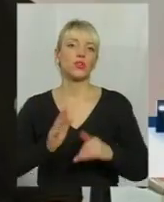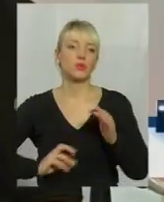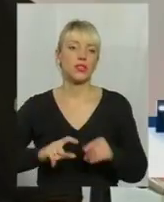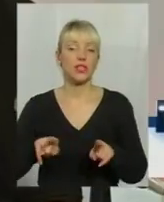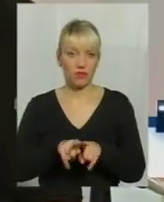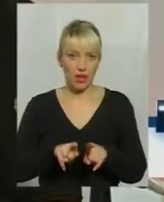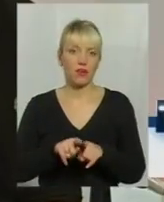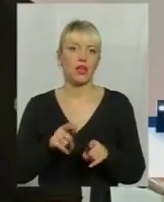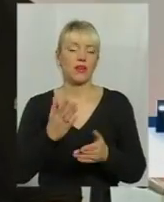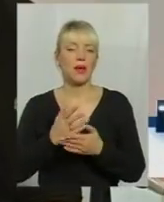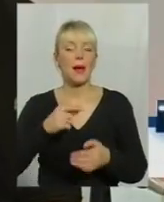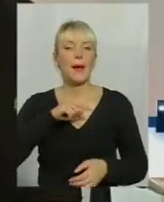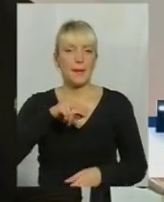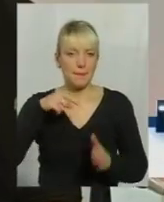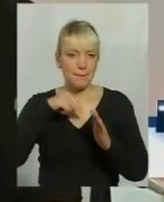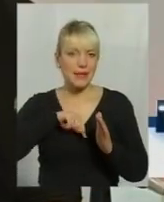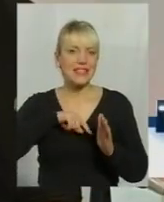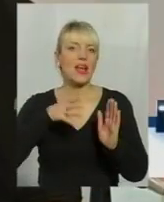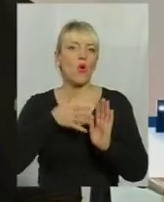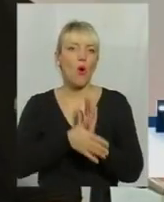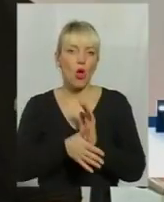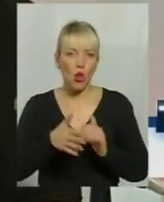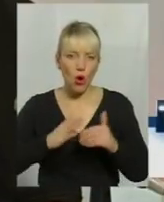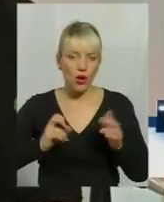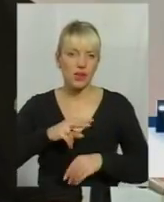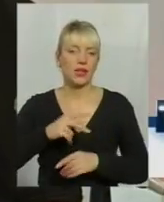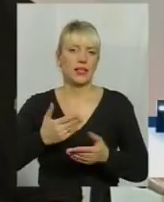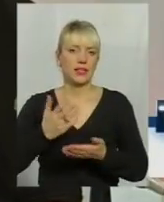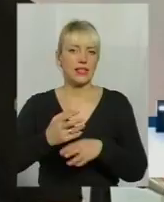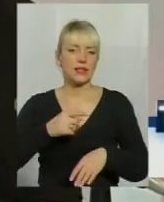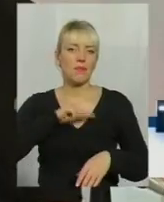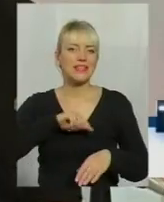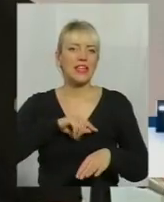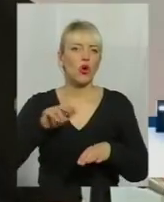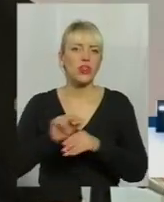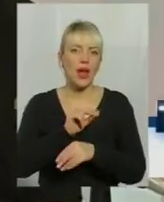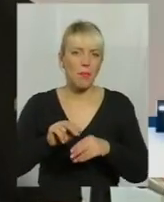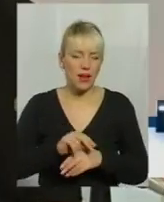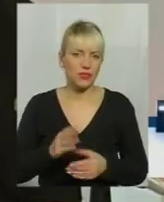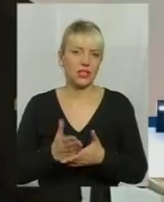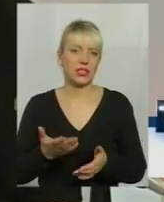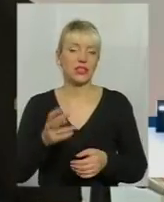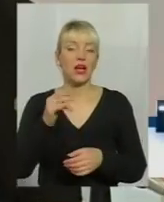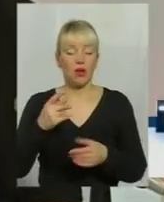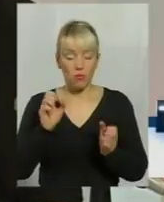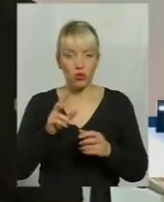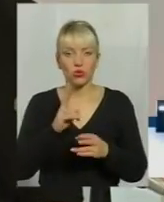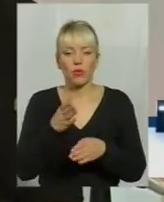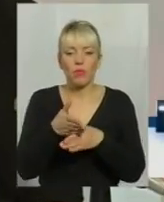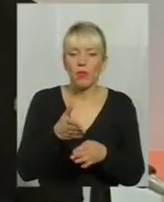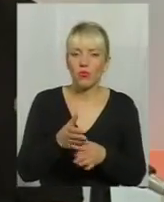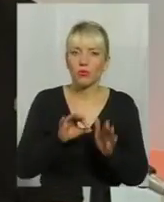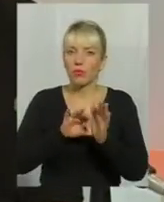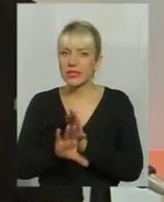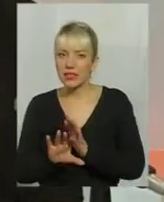цій області, да? Це психолог, психотерапевт, психіатр, да? Который поможет, проконсультирує, подскажет, можливо, да? І буде